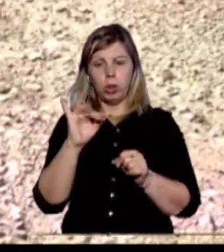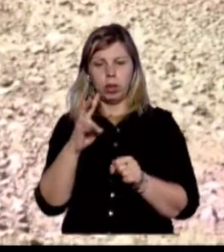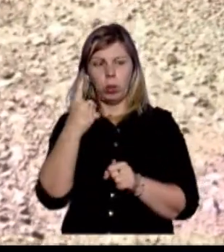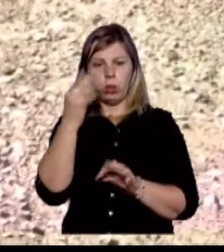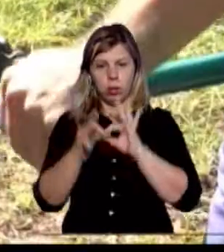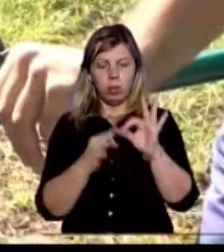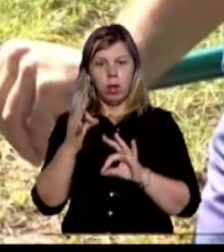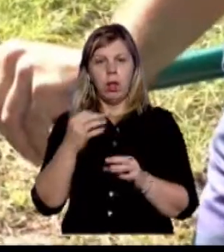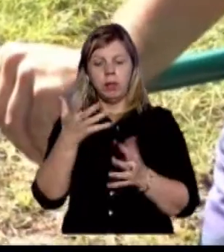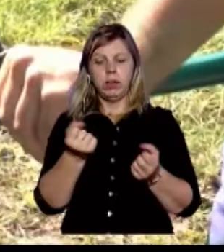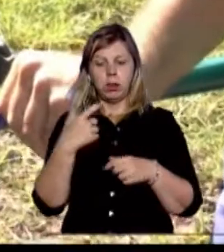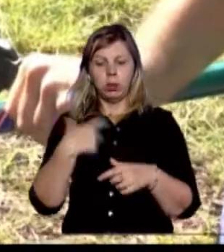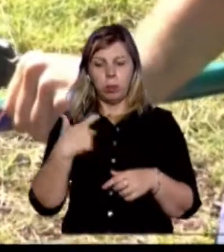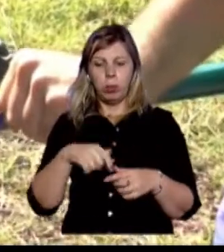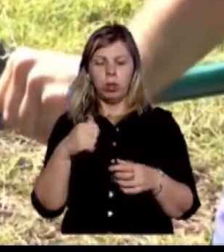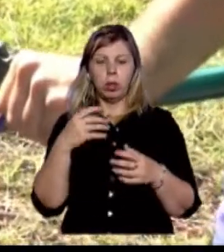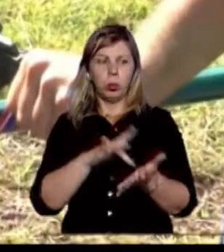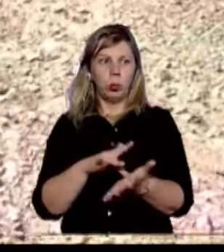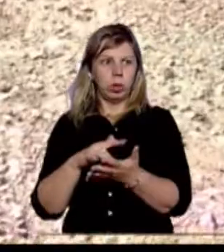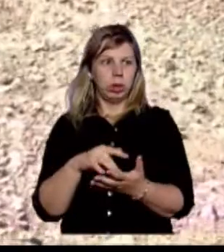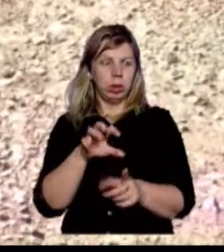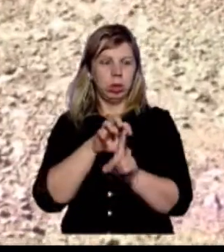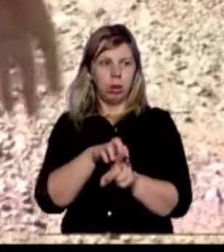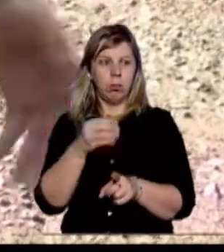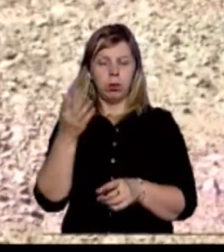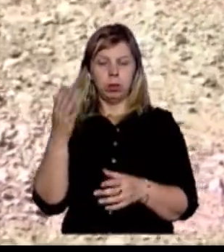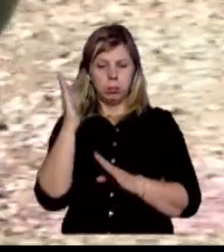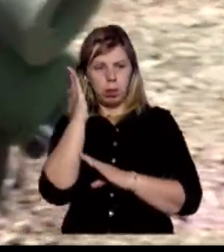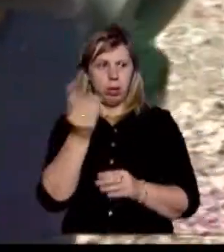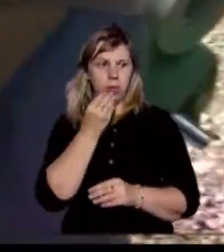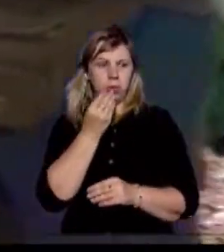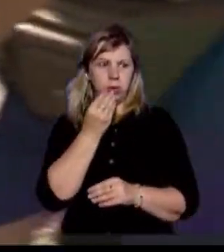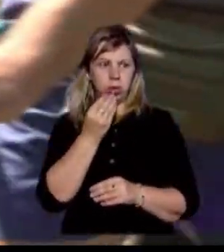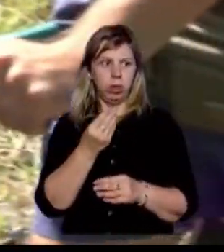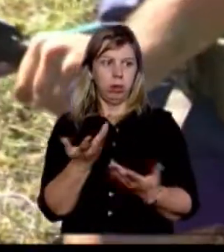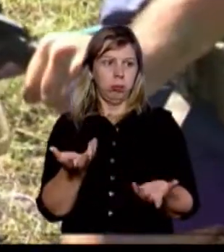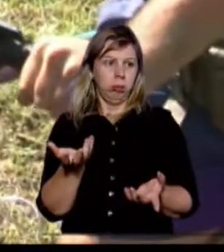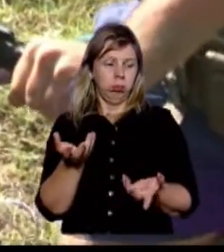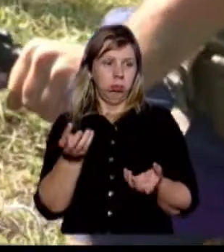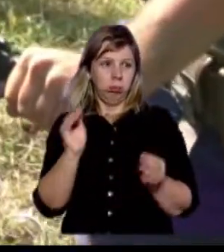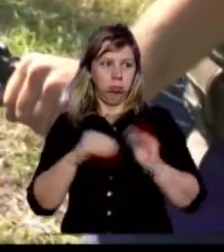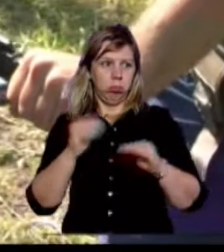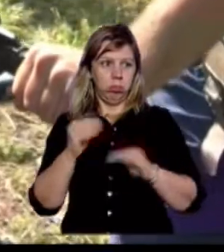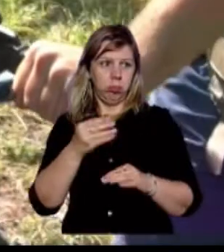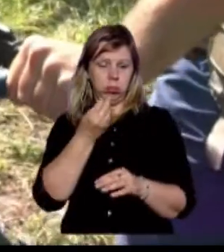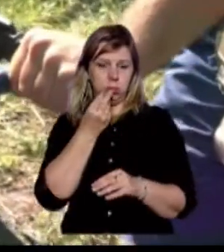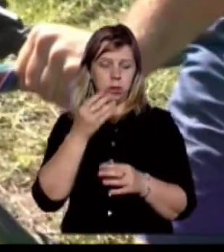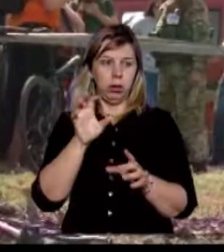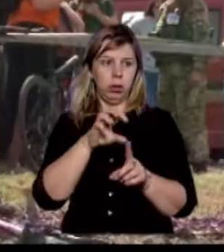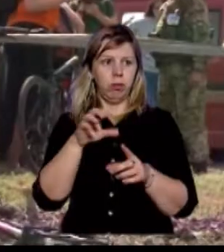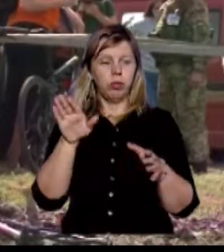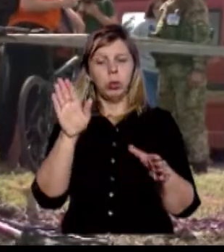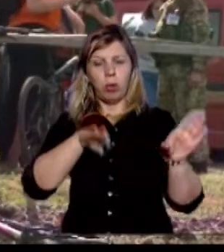добу. Із собою взяв туристичний килимок, спальник та їжу. Ну і такі речі, їжа, при першій необхідності, якщо десь десь десь замочувати